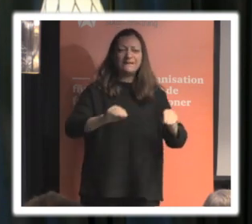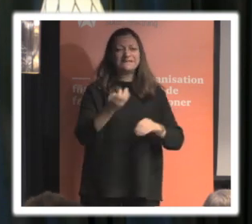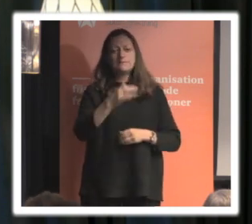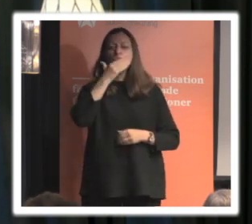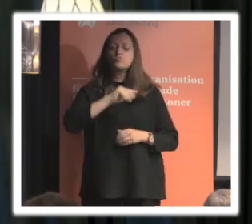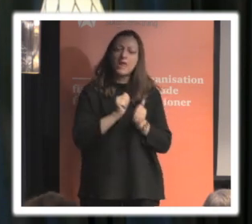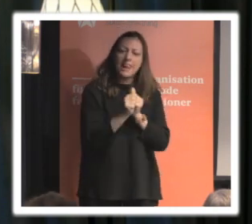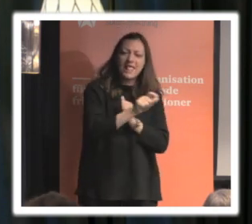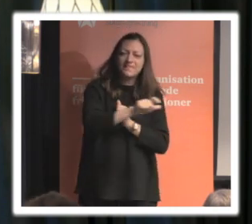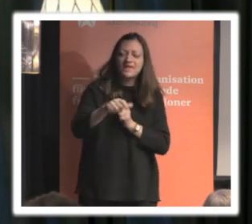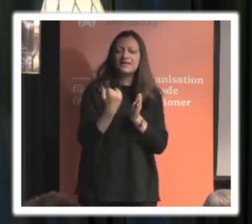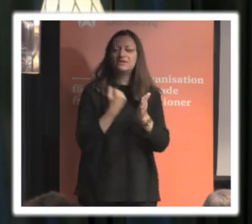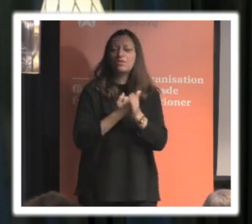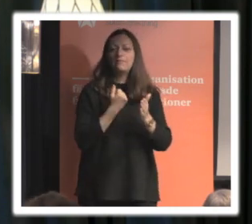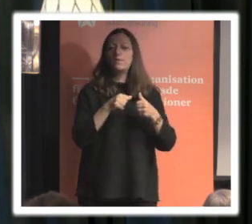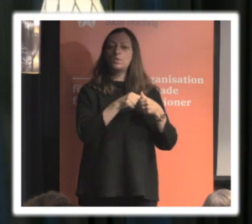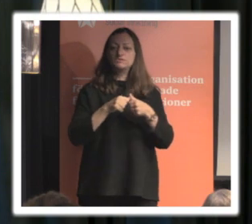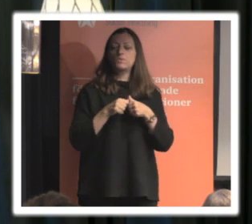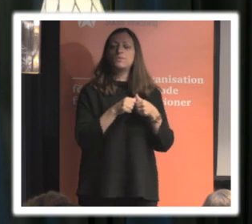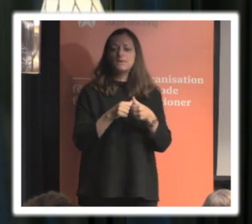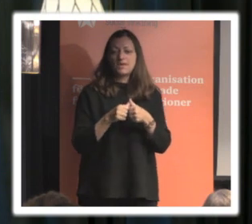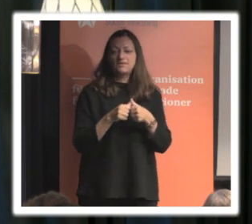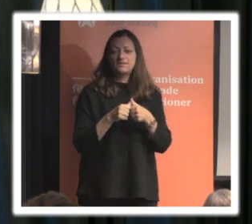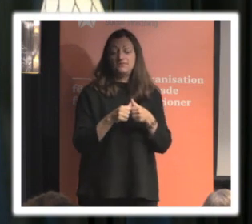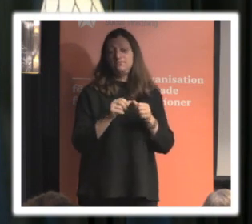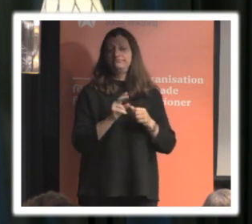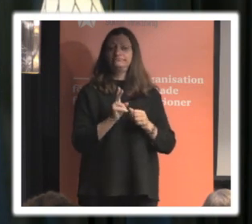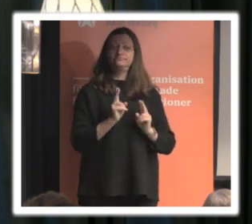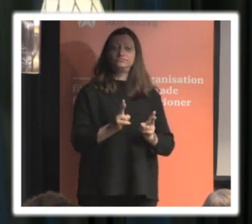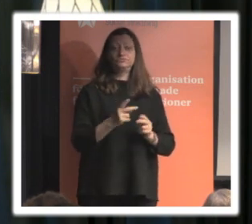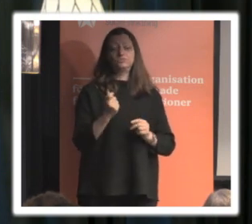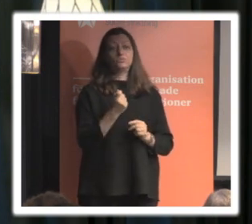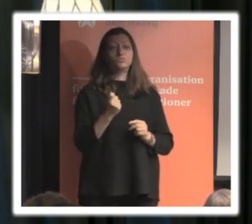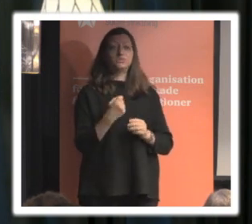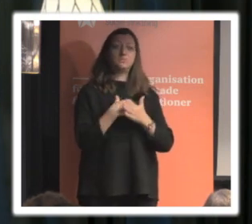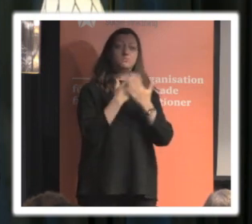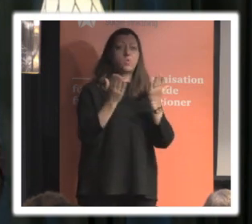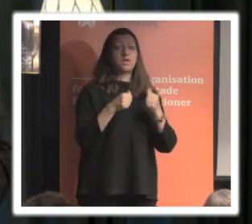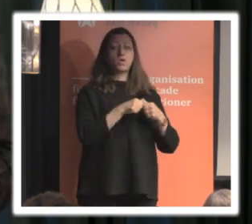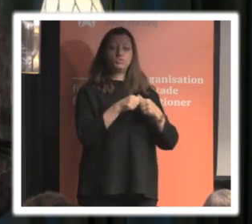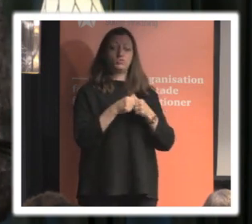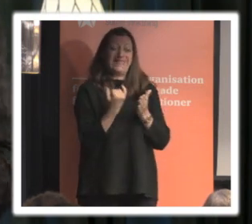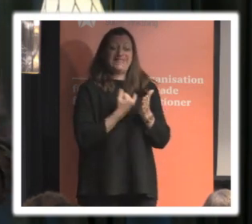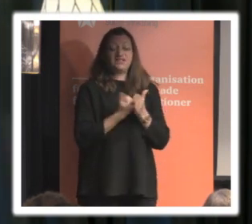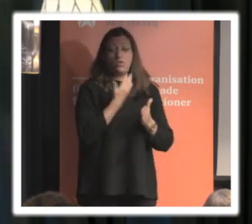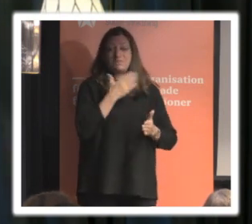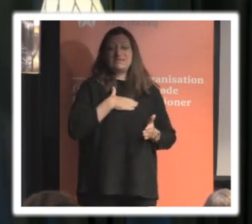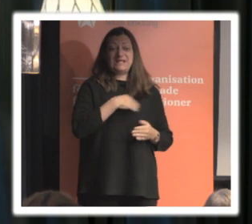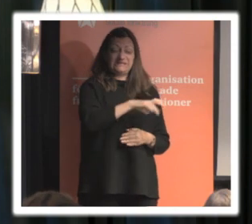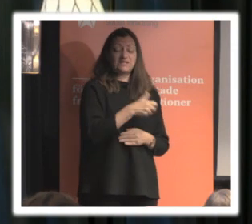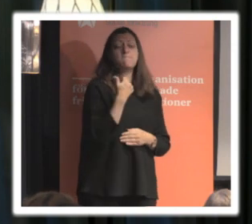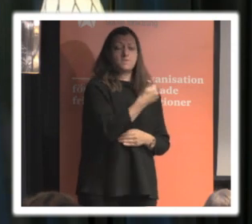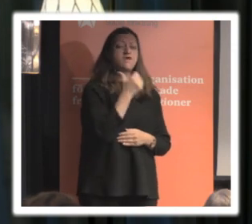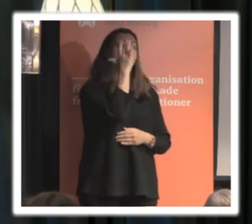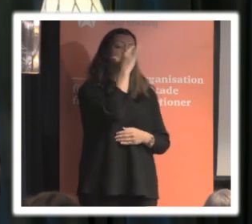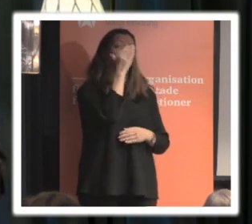organisationer och det är någonting som många organisationer i den ledala sektorn i Sverige kommer att behöva fundera